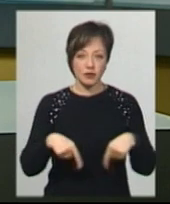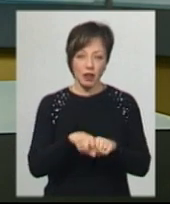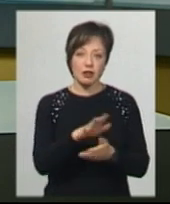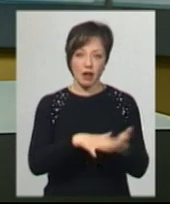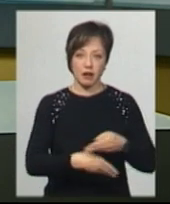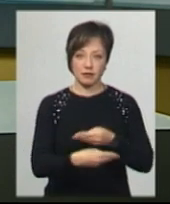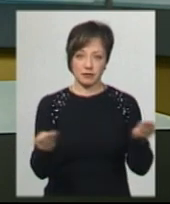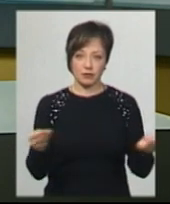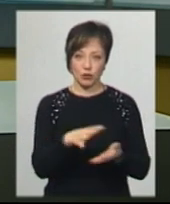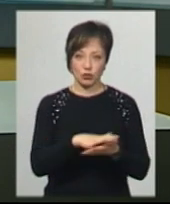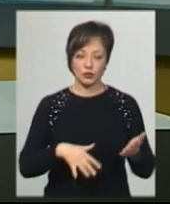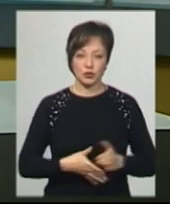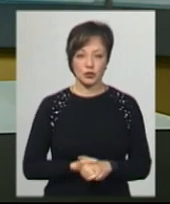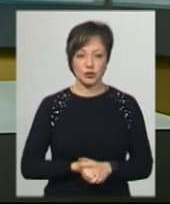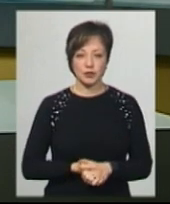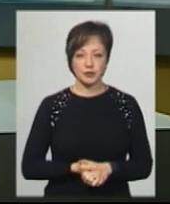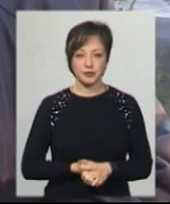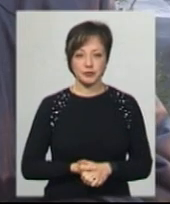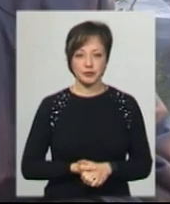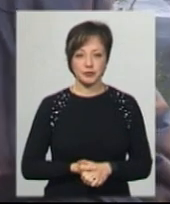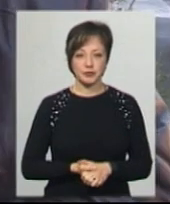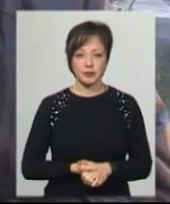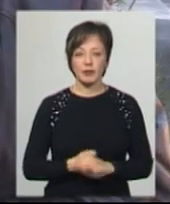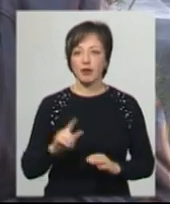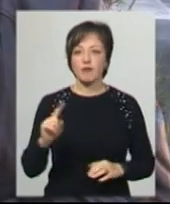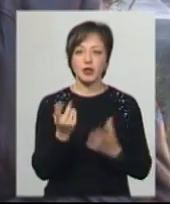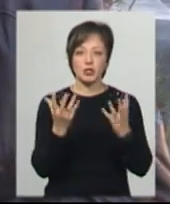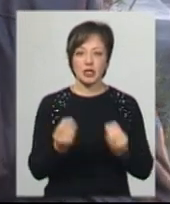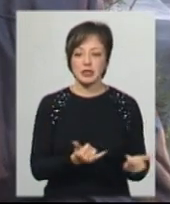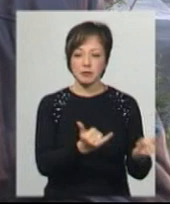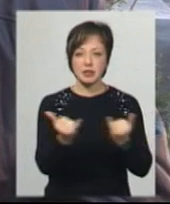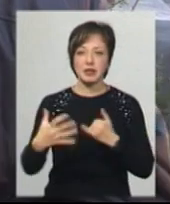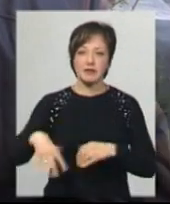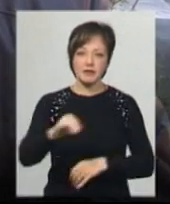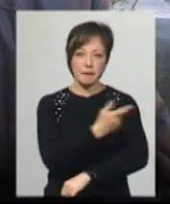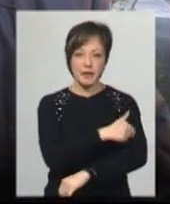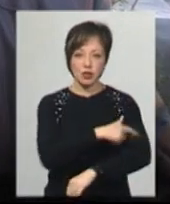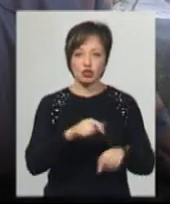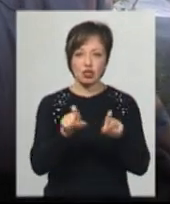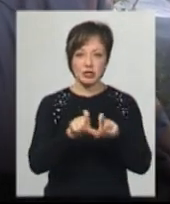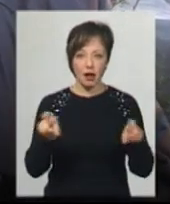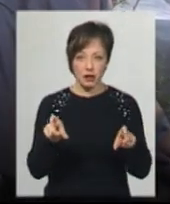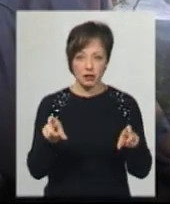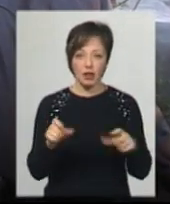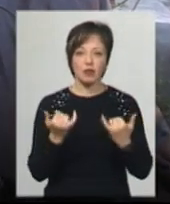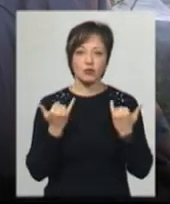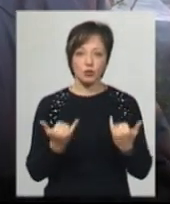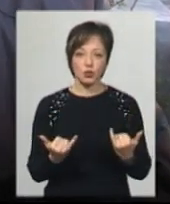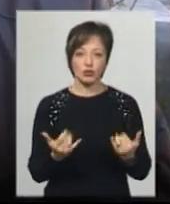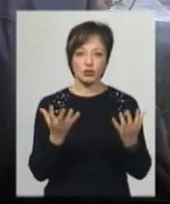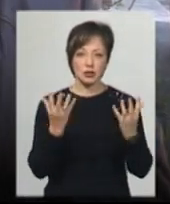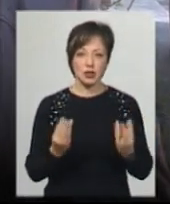видавати, додає Сергій Шепурєв. В перші дні забезпечені всі медичні заклади, на сьогодні